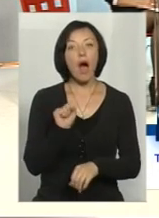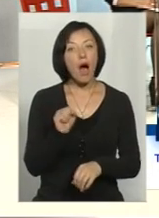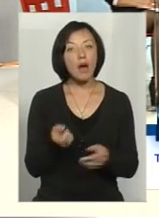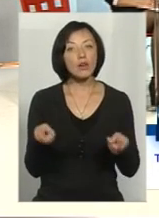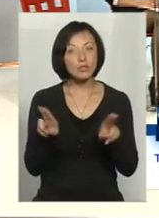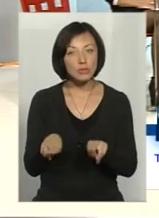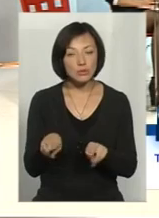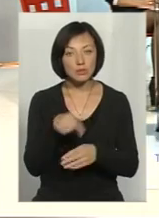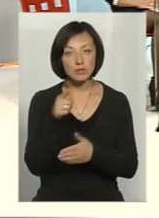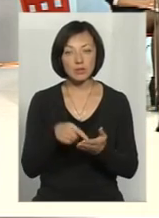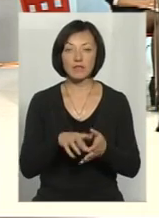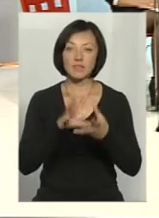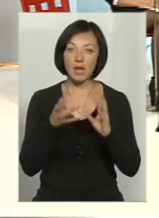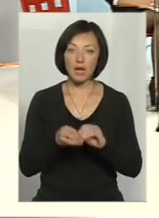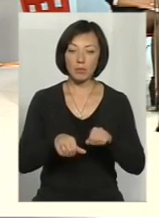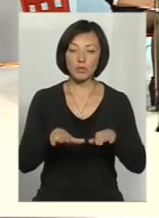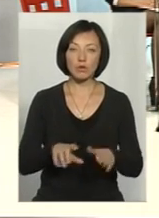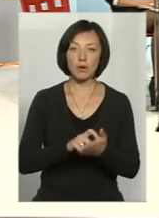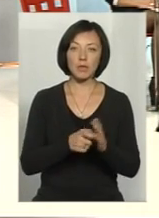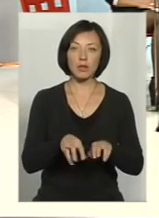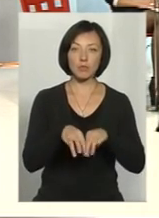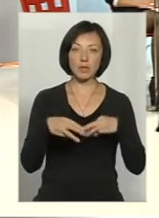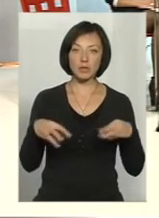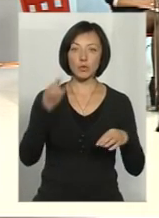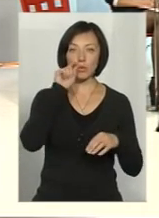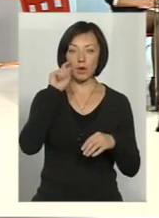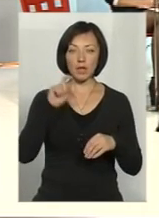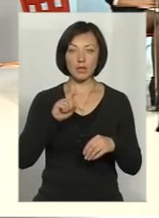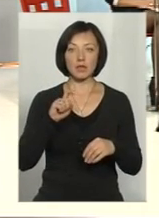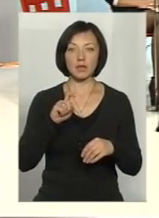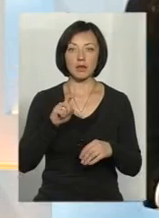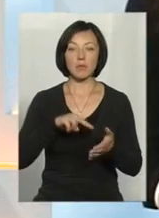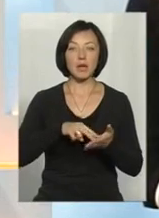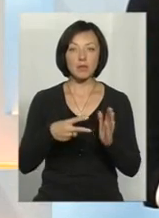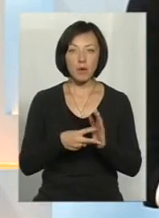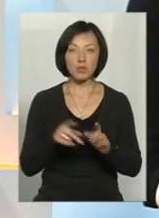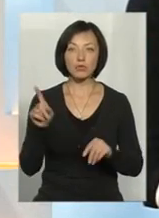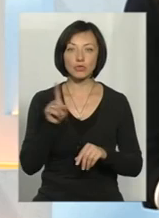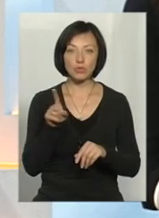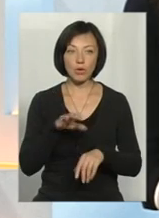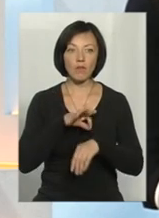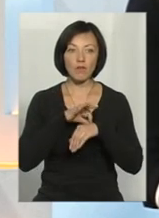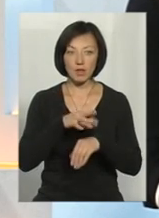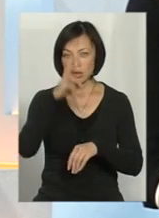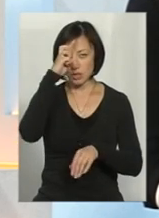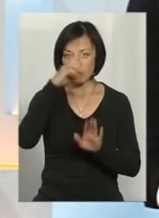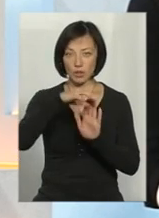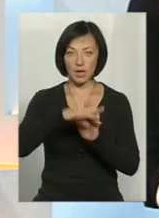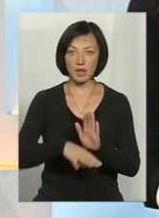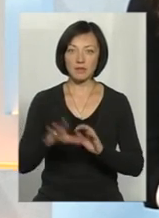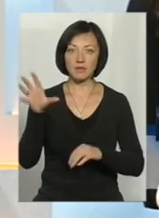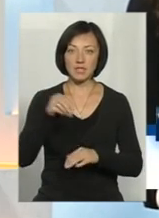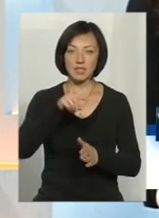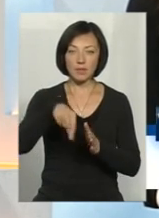решти? Взагалі, постановою Кабінету Міністрів України 8 жовтня 2012 року передбачено, що ведення Державного реєстру усіх артезіанських